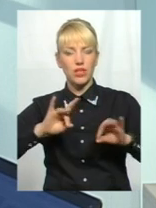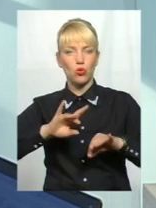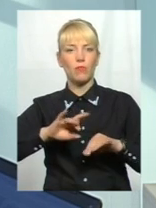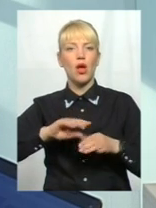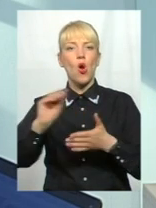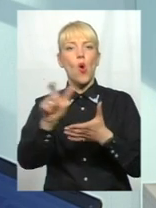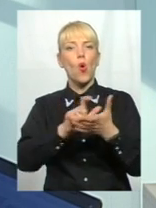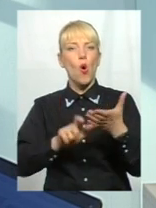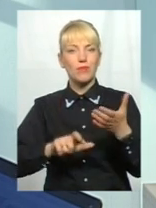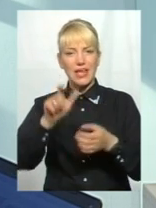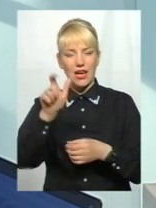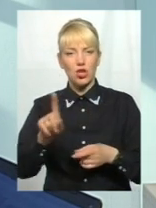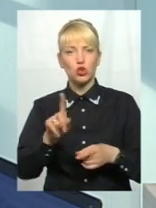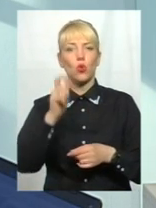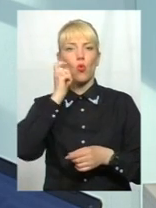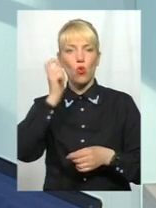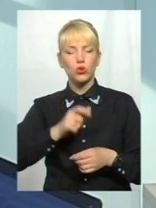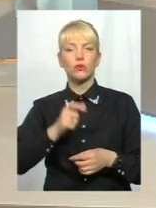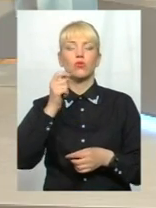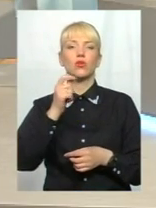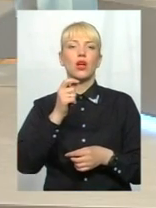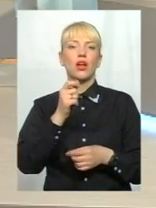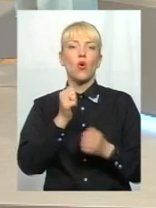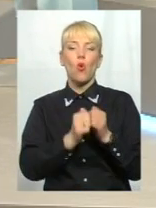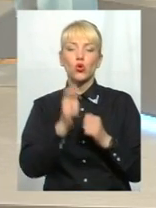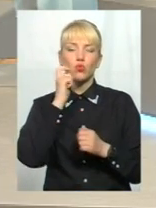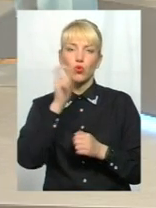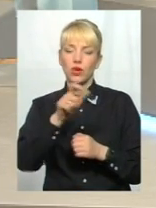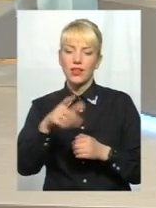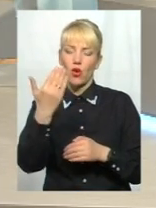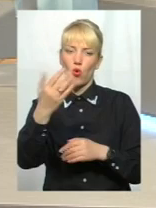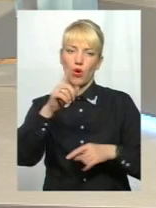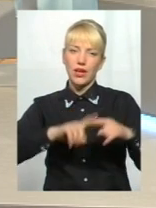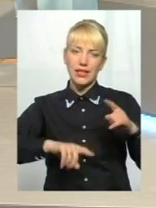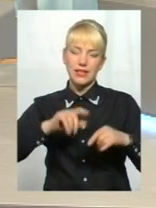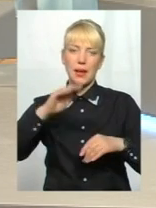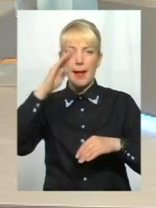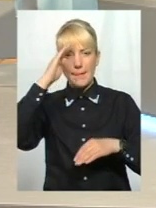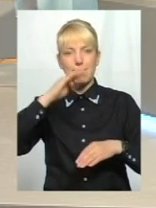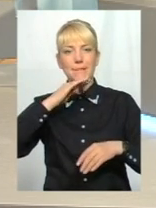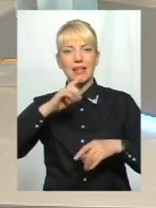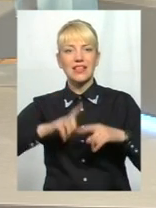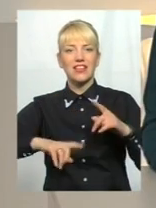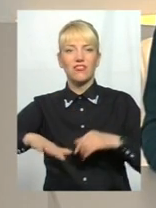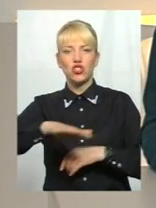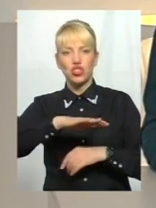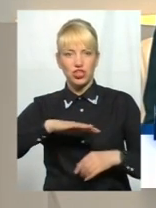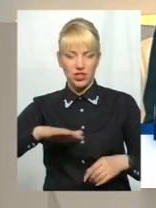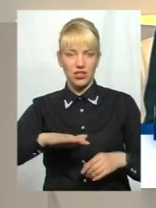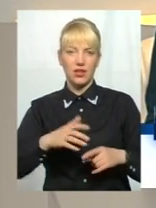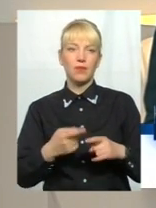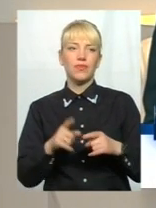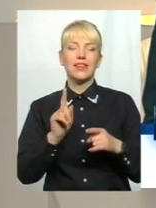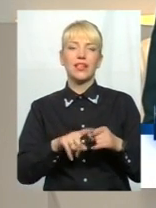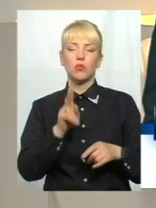кожному українцю на його рідній землі, на його батьківщині і тим, хто